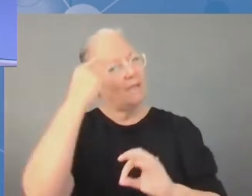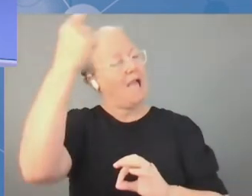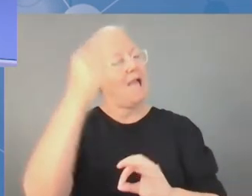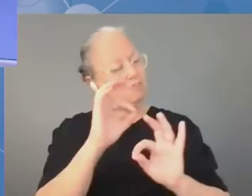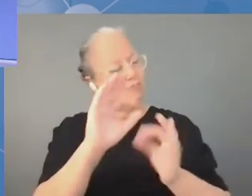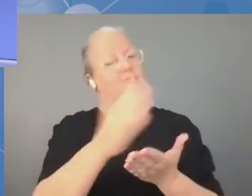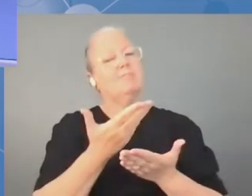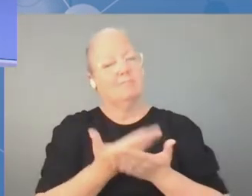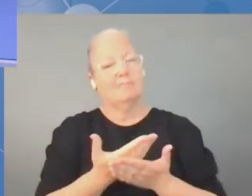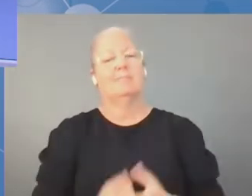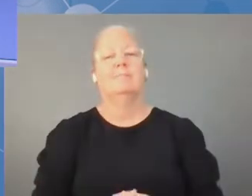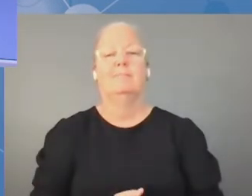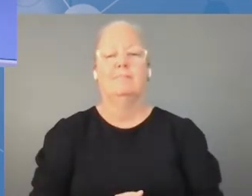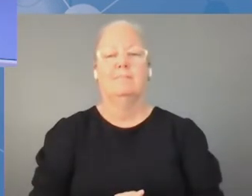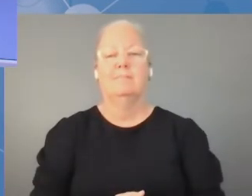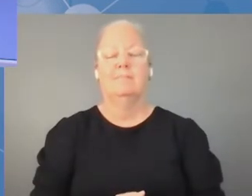sugestia.